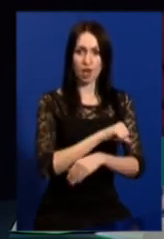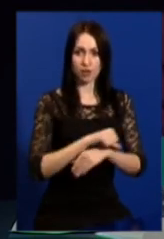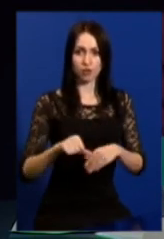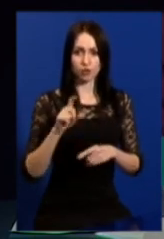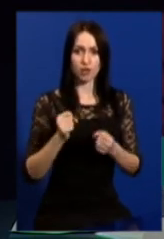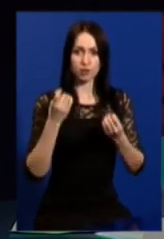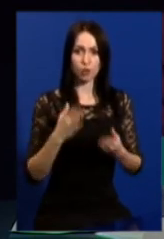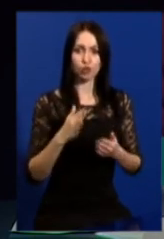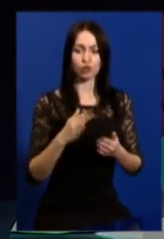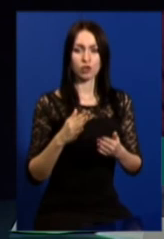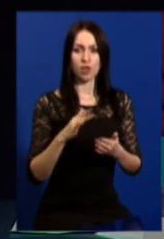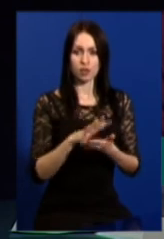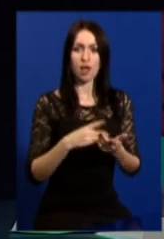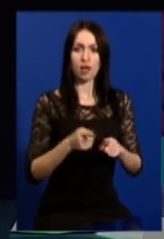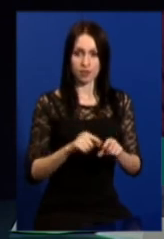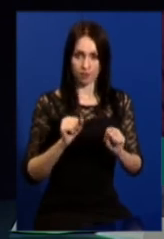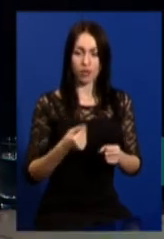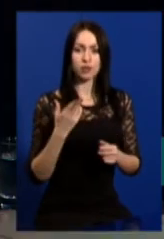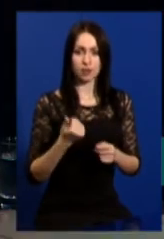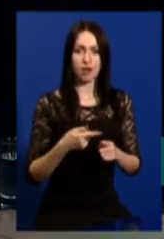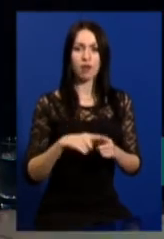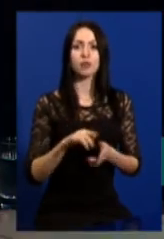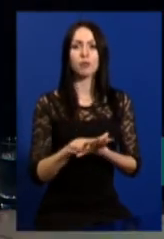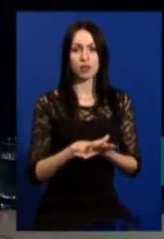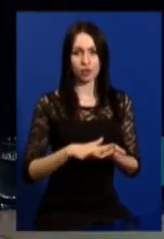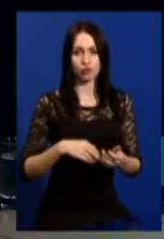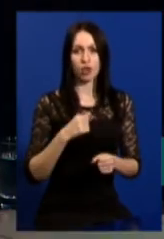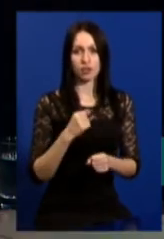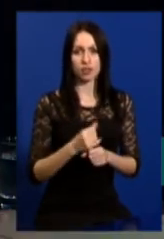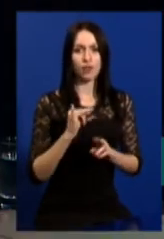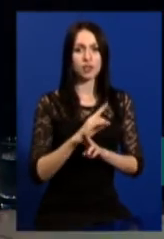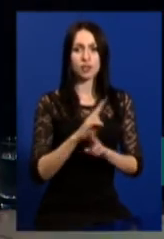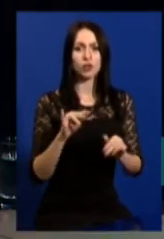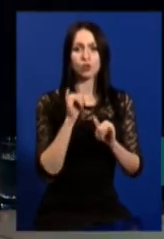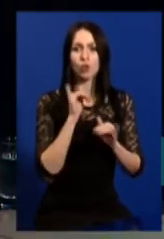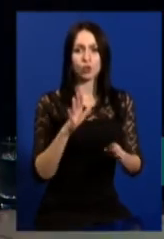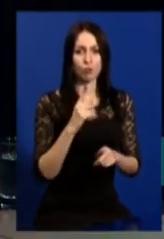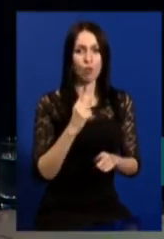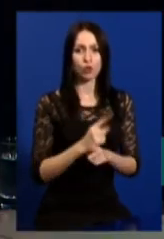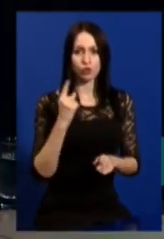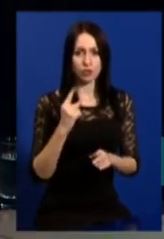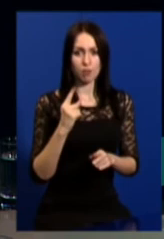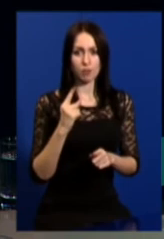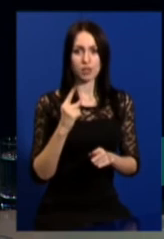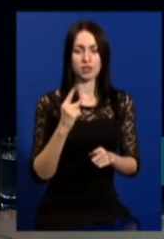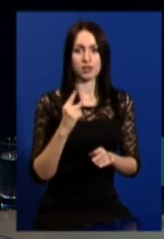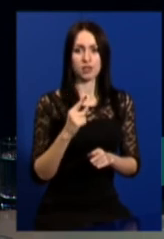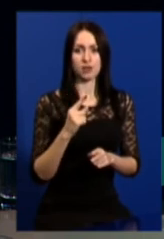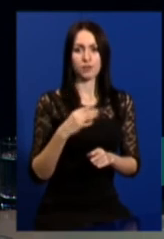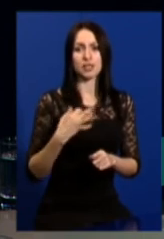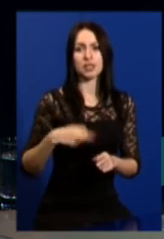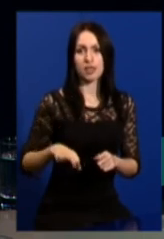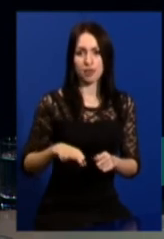за спрощену процедуру. Чи це продовжує діяти? Це продовжує діяти. І ніхто не може заборонити синові